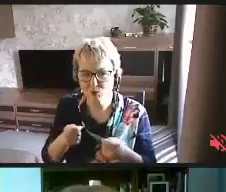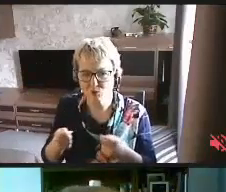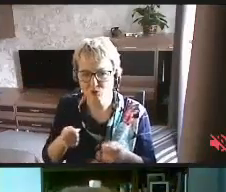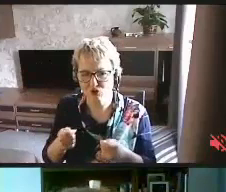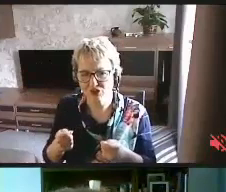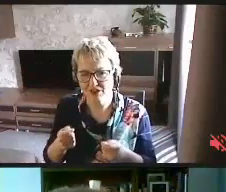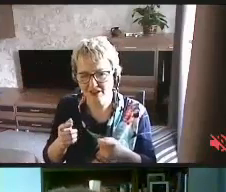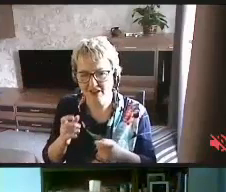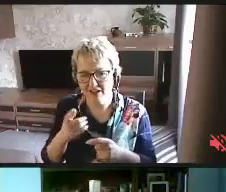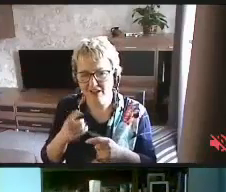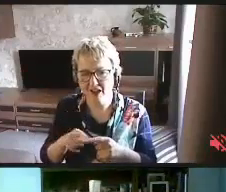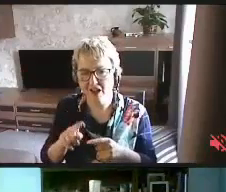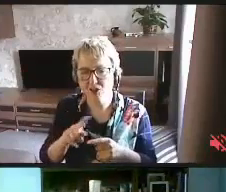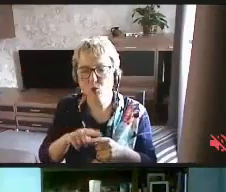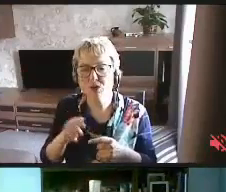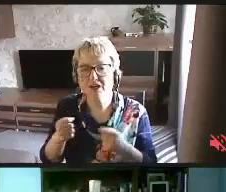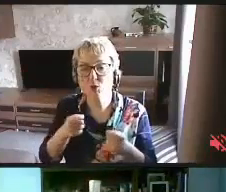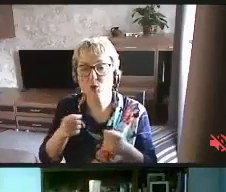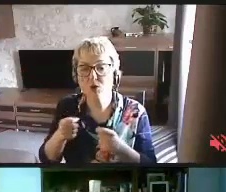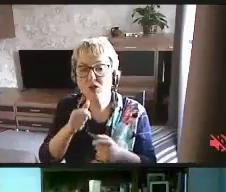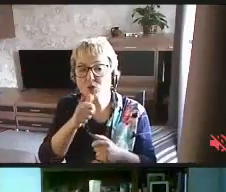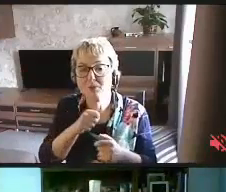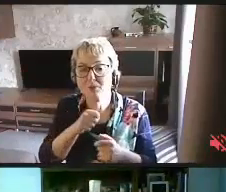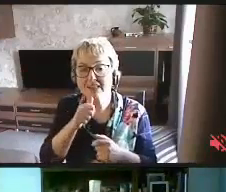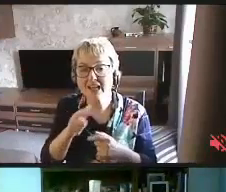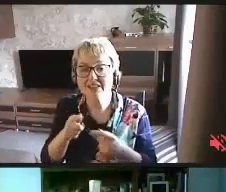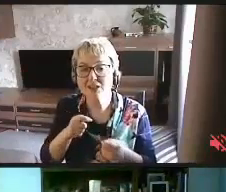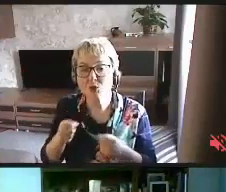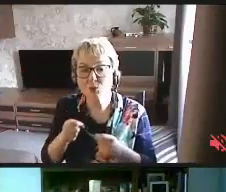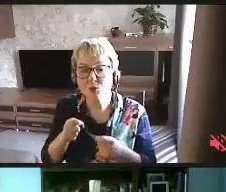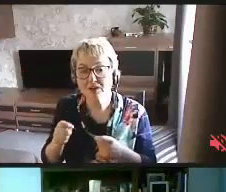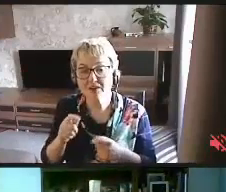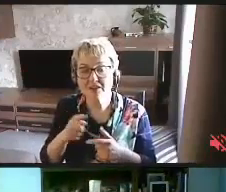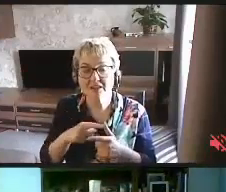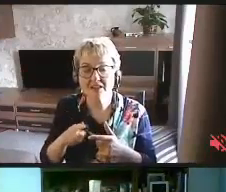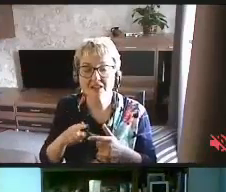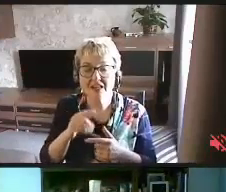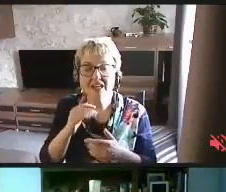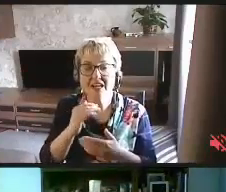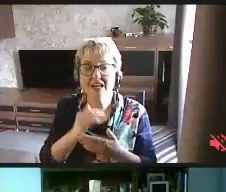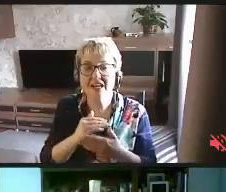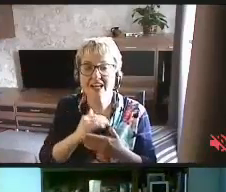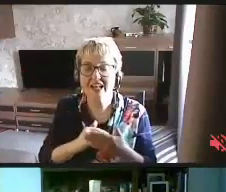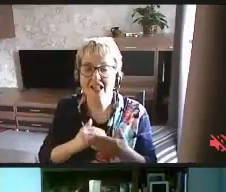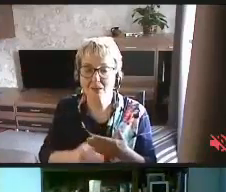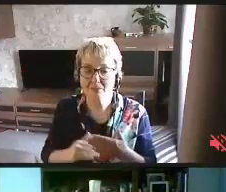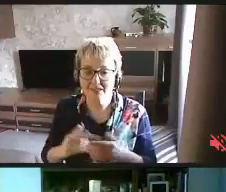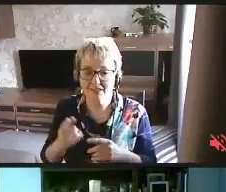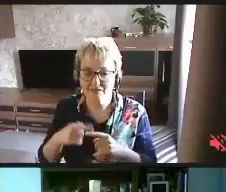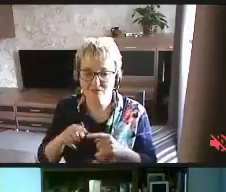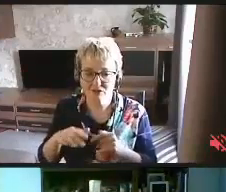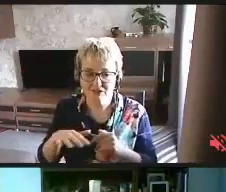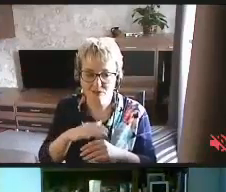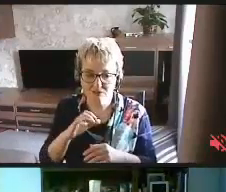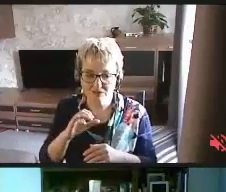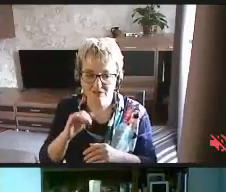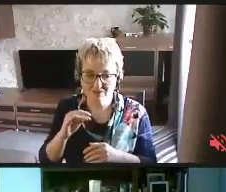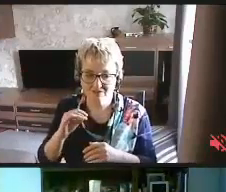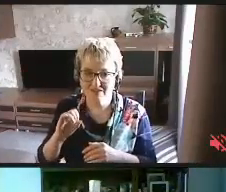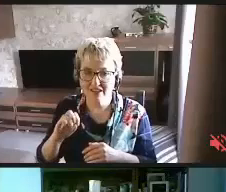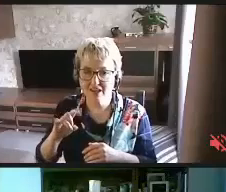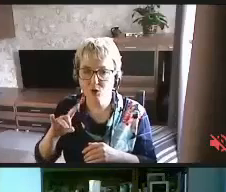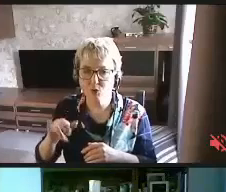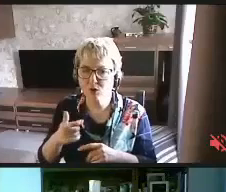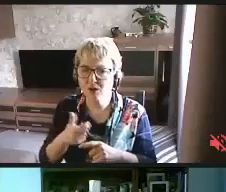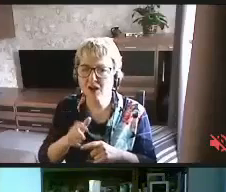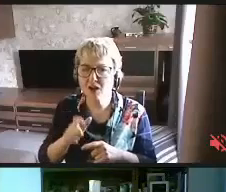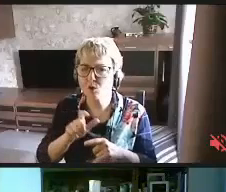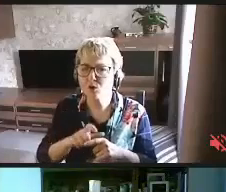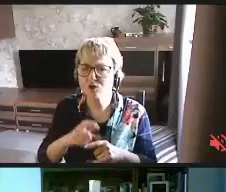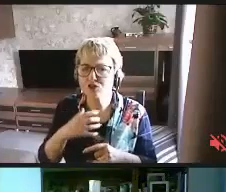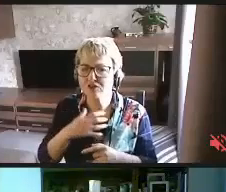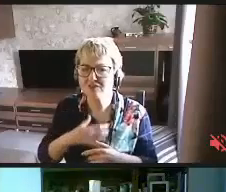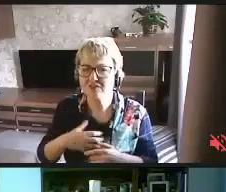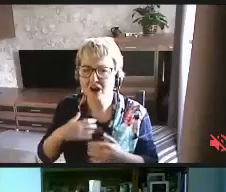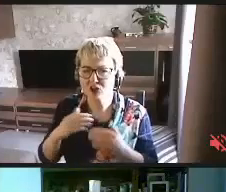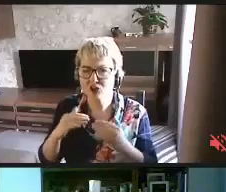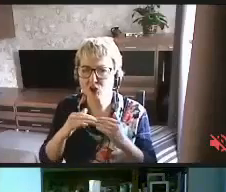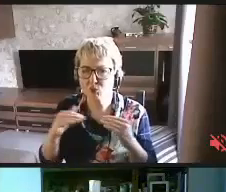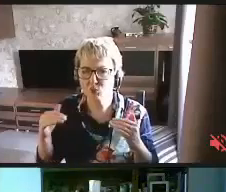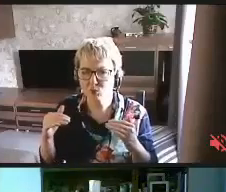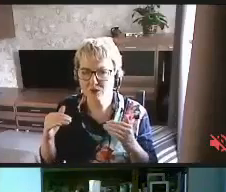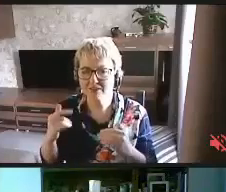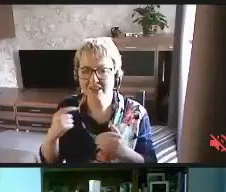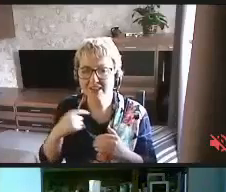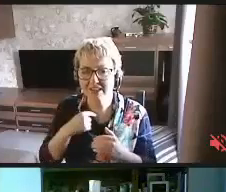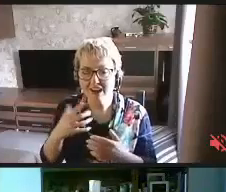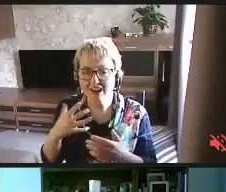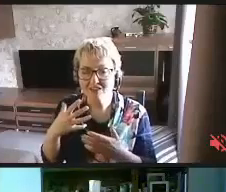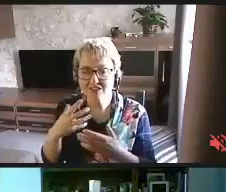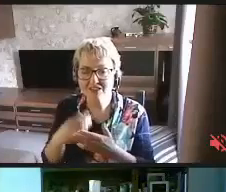которые регулируют, пытаются регулировать или даже регламентировать эту сферу, да, и это очень важный уровень. Я